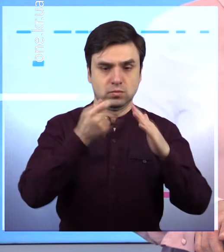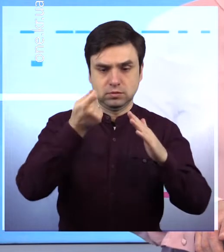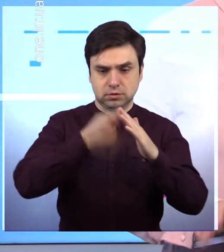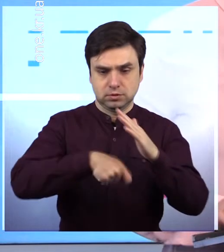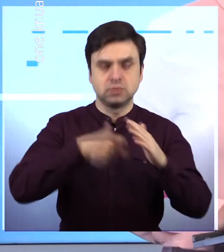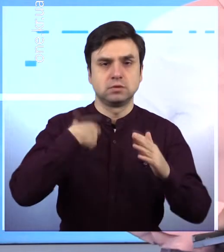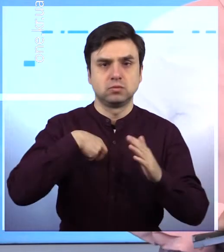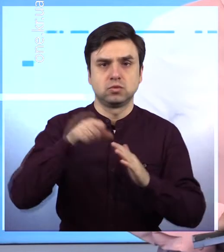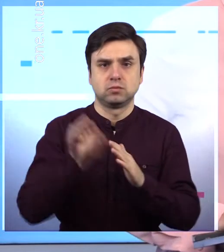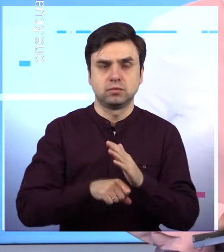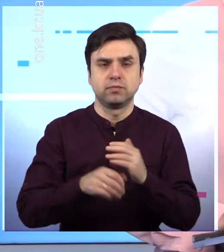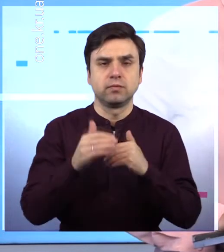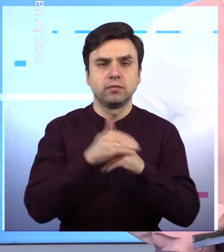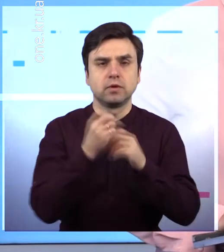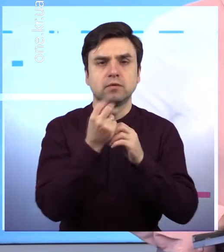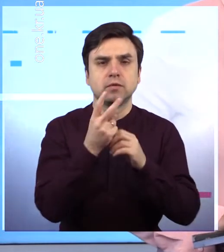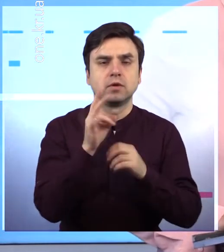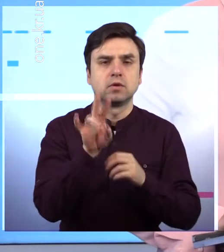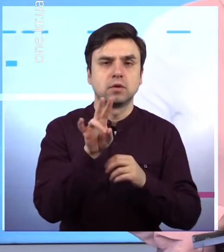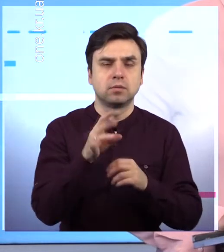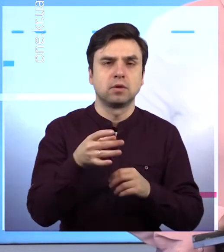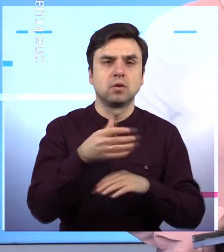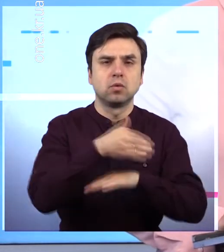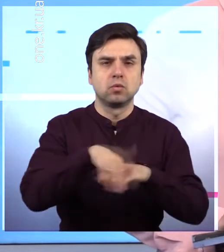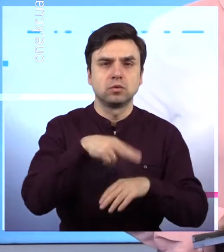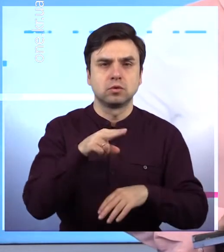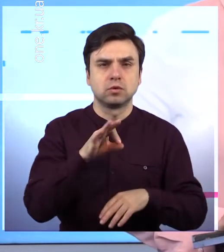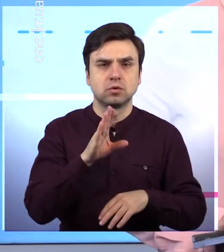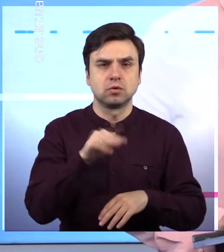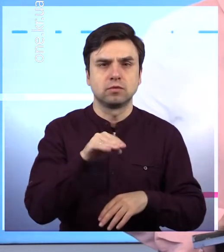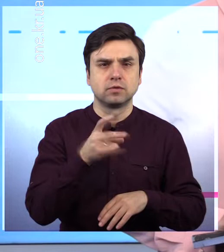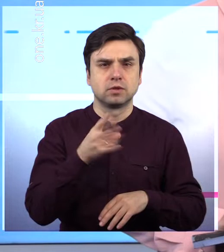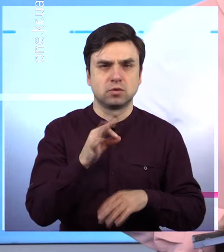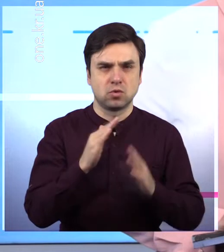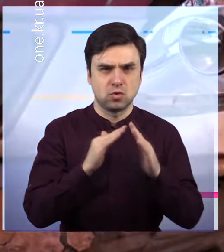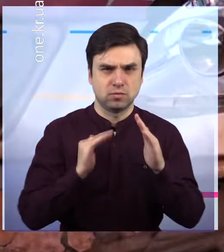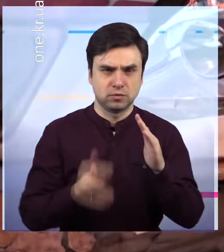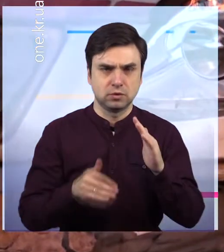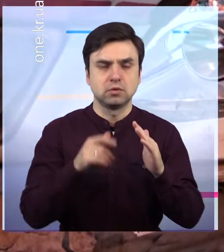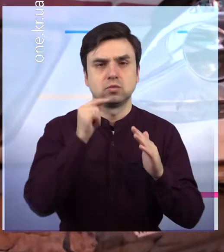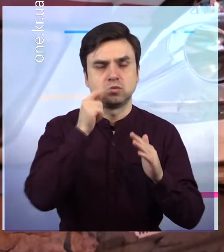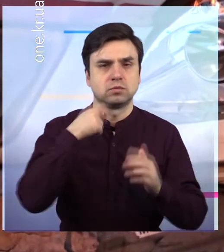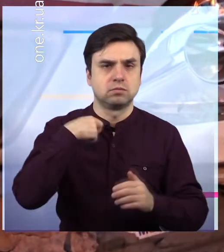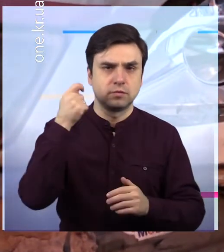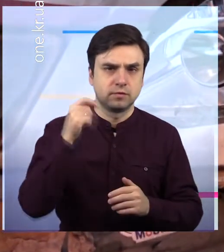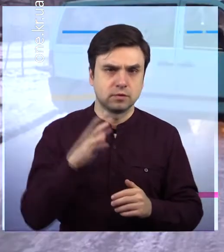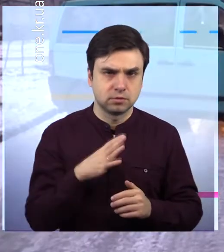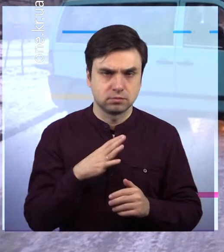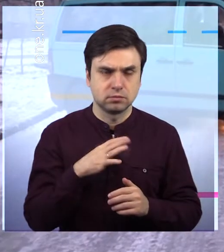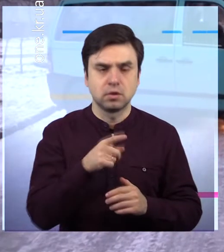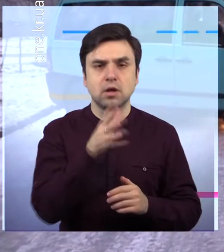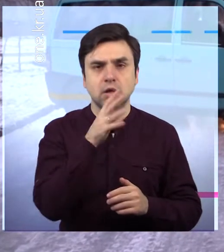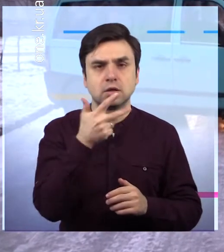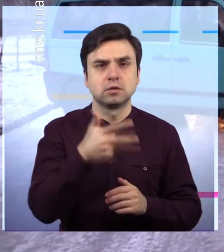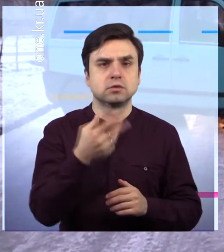Протирани в авто швидкої допомоги. Надвечір 12 лютого на перехресті вулиці Юрія Камінського та Хабарівської трапилась дорожньо-транспортна